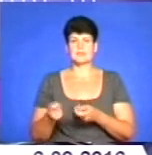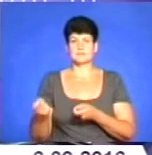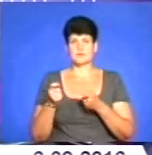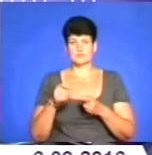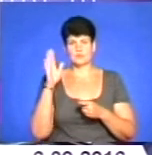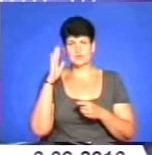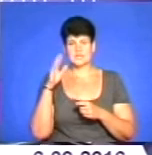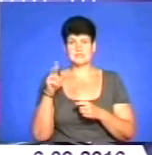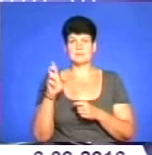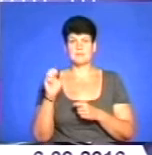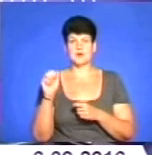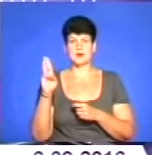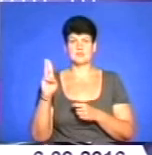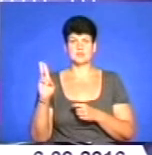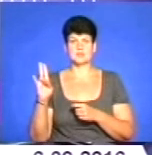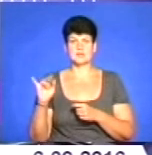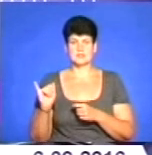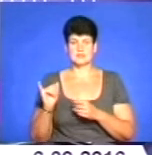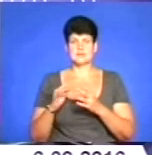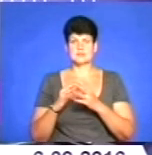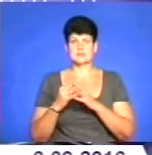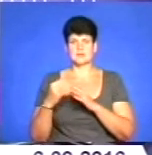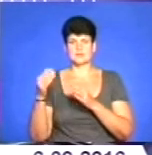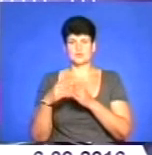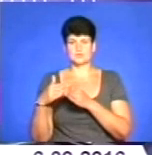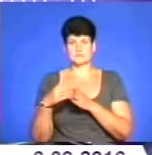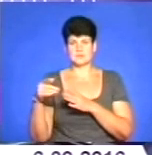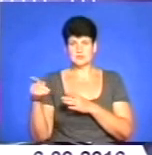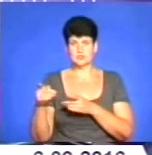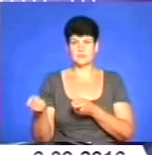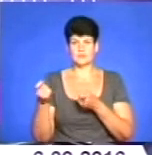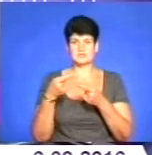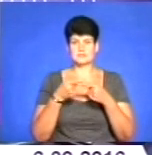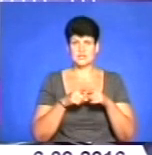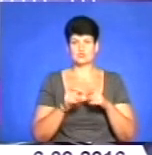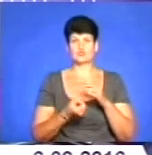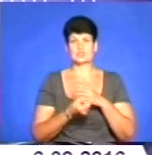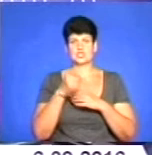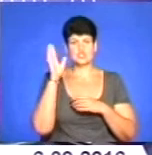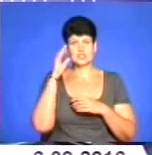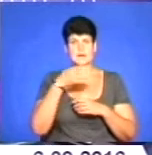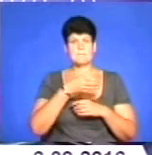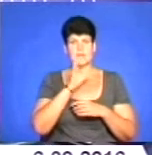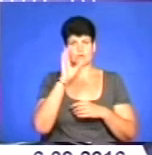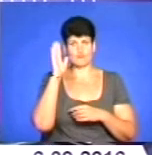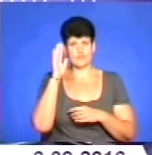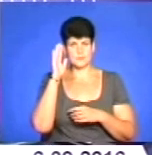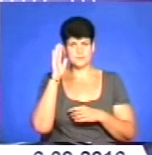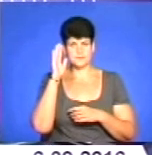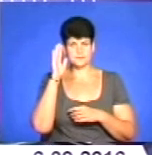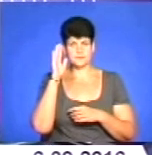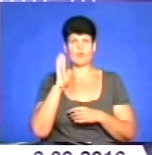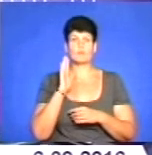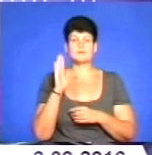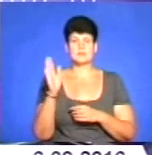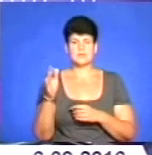башні села Задарів на село Сеньків. Довозимо воду як технічну, так і джерельну, під то і з пітіву. В перспективі